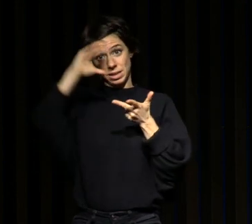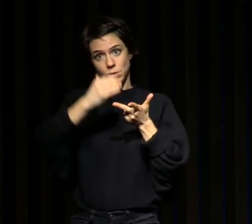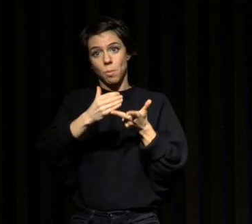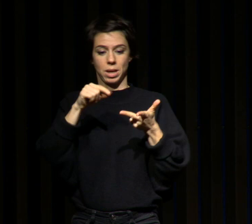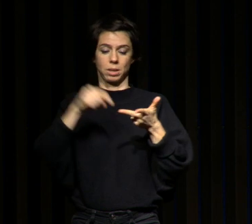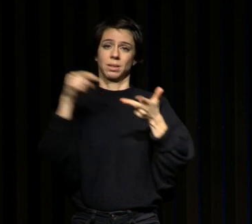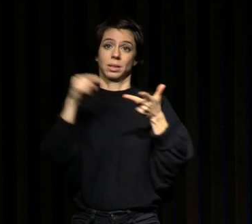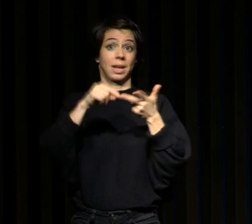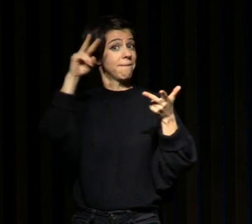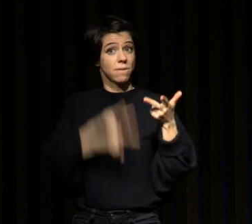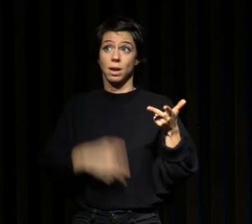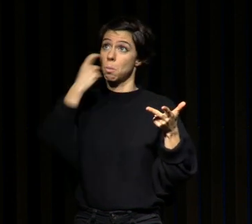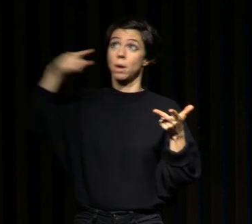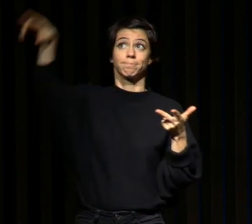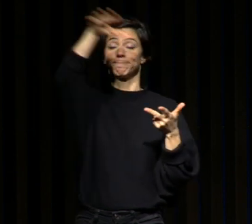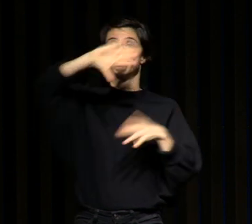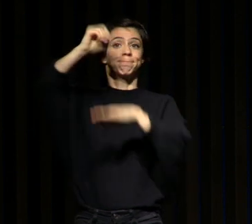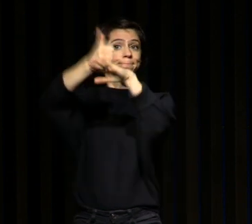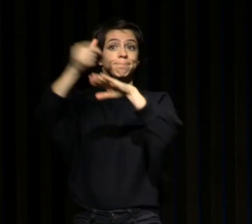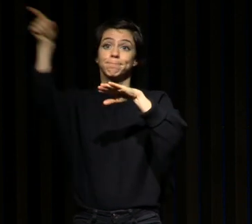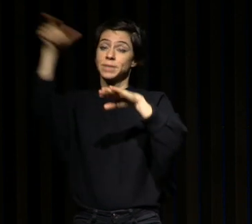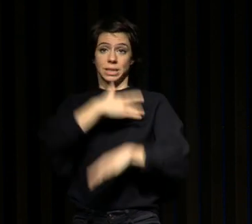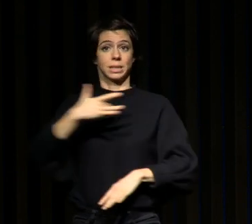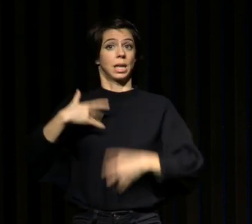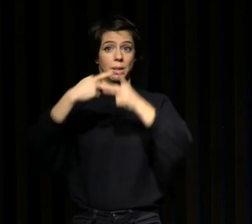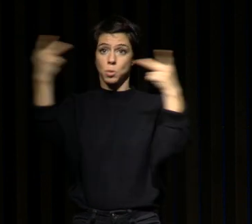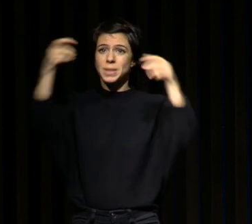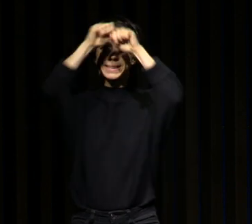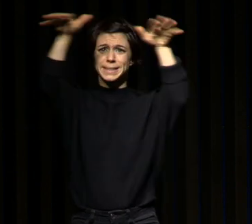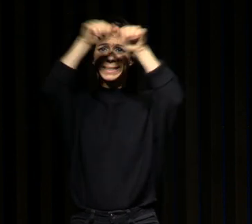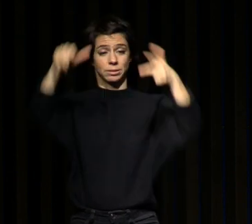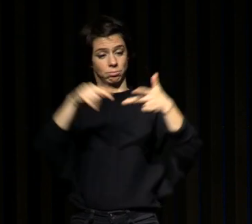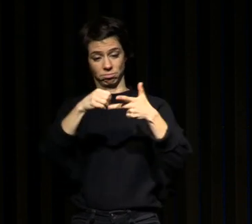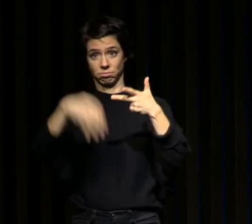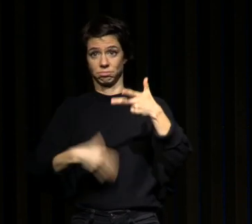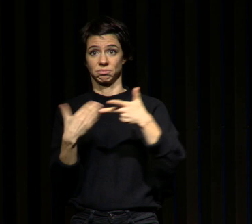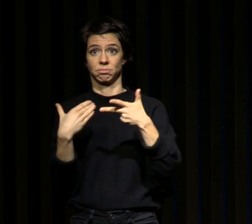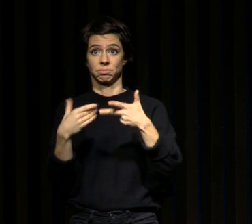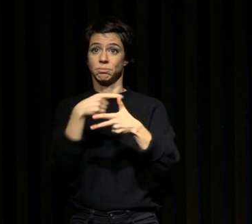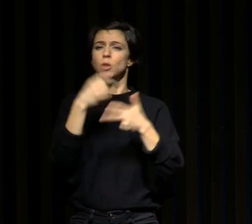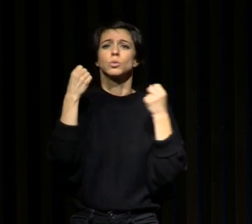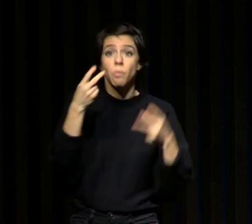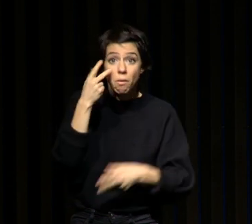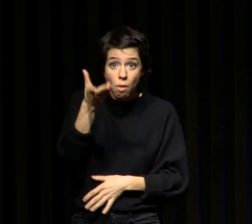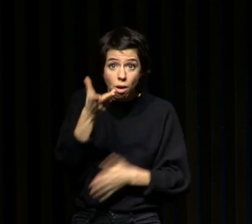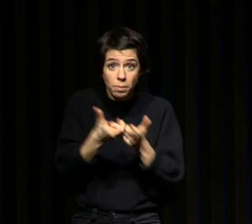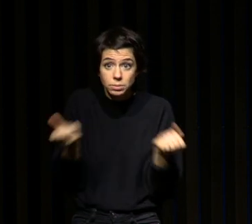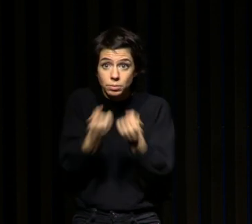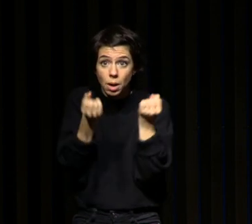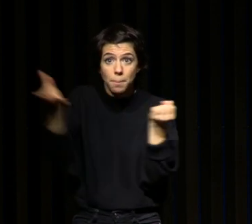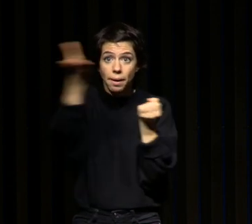de santé publique si vous regardez le programme nutrition santé le sport la nutrition est clairement abordé